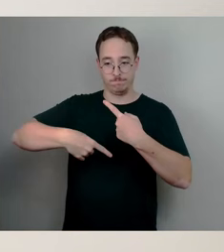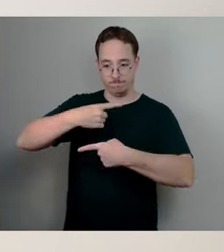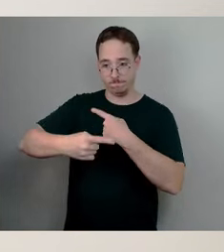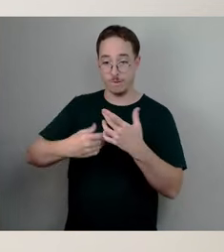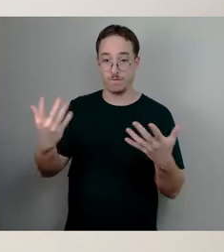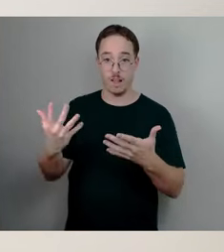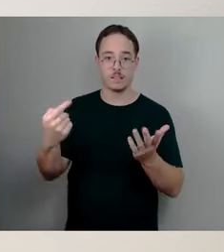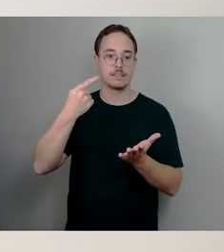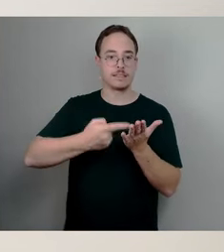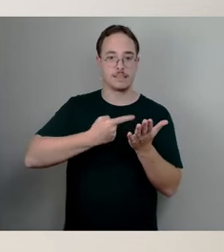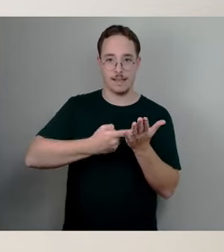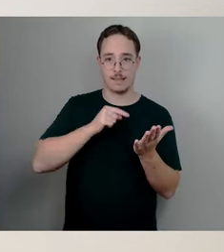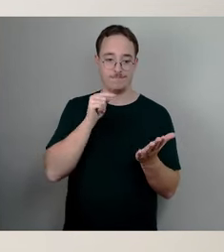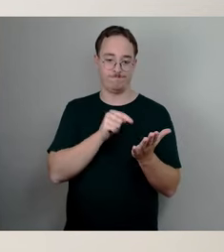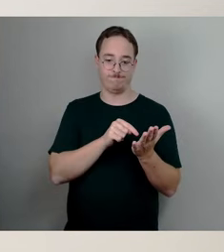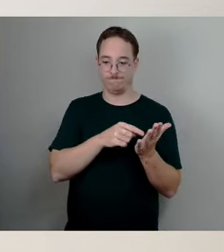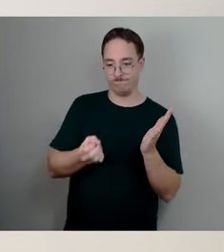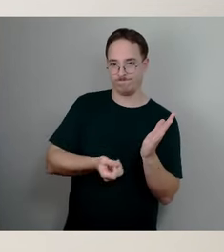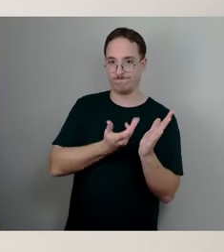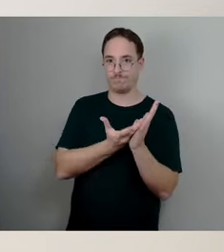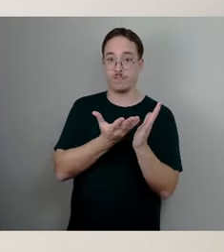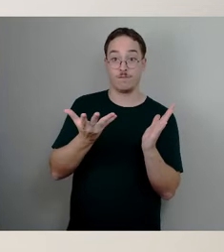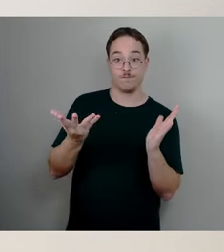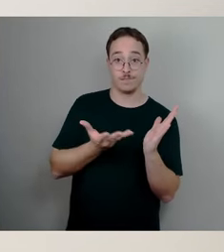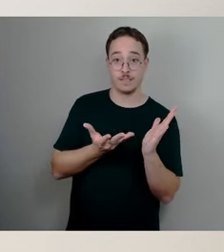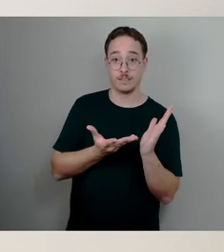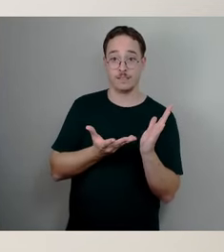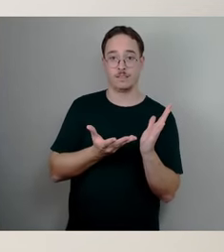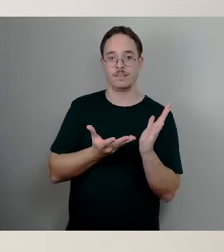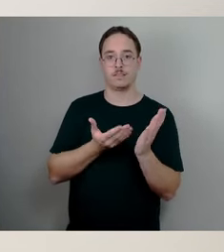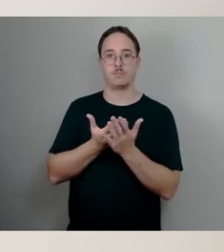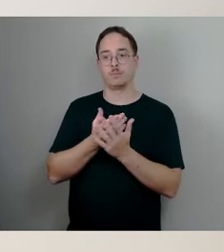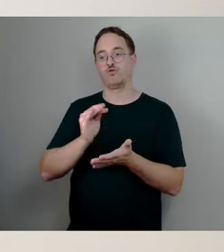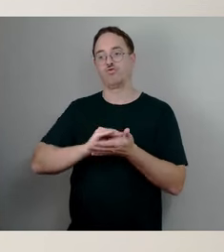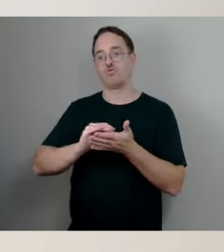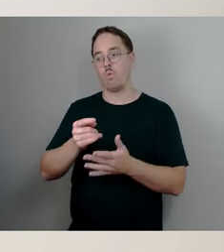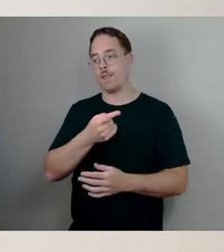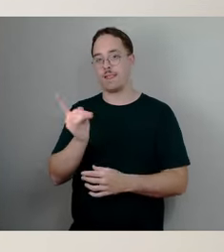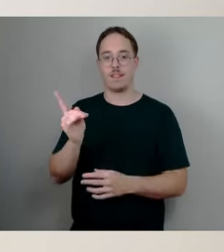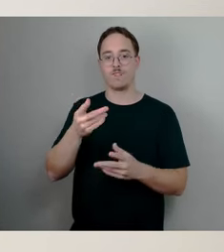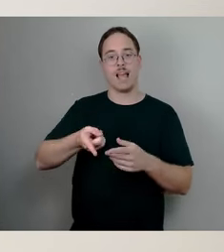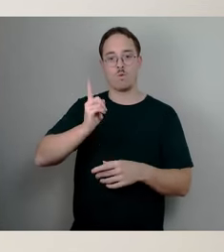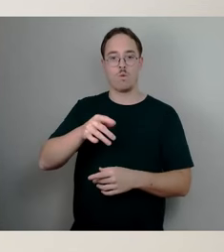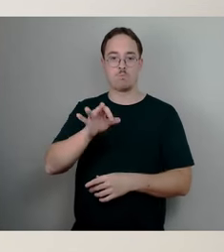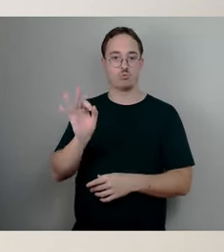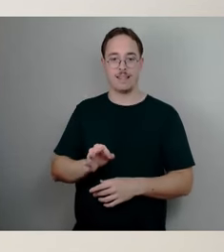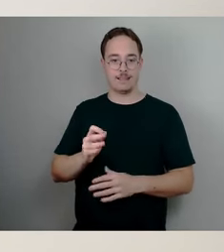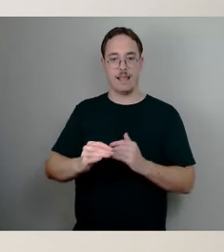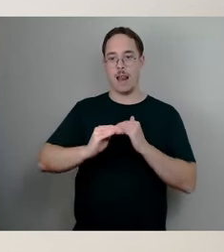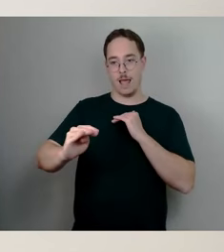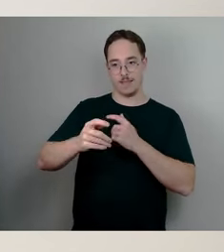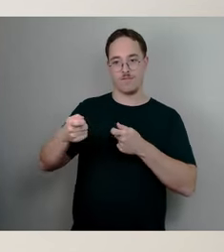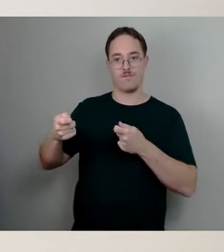angelegt für die Schulen, die jetzt nicht zu 100 Prozent vom Land gefördert werden, welche Schulen sind dort